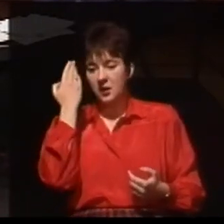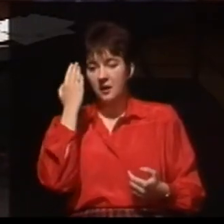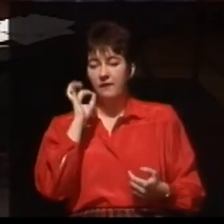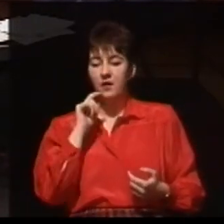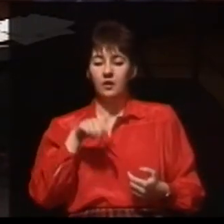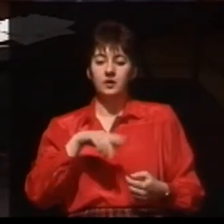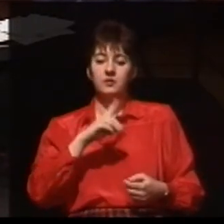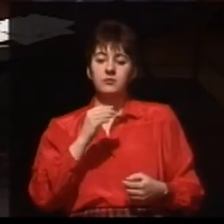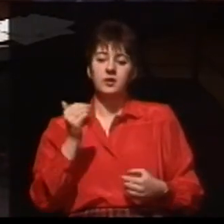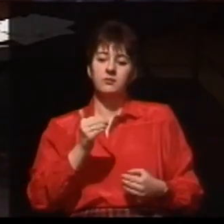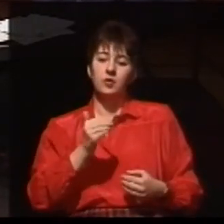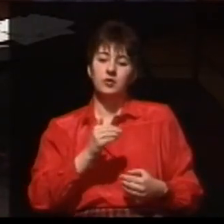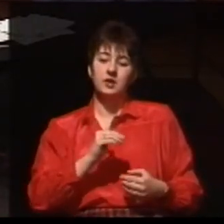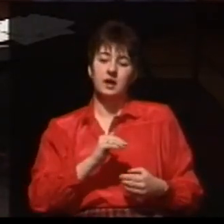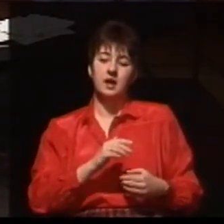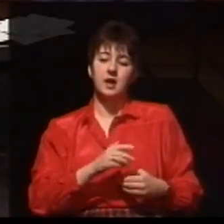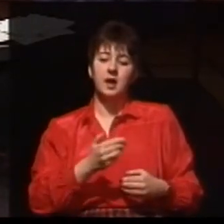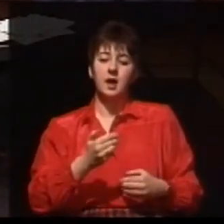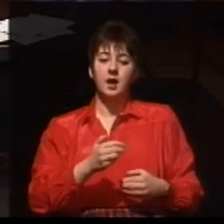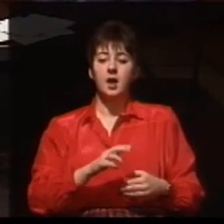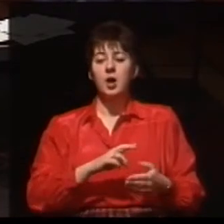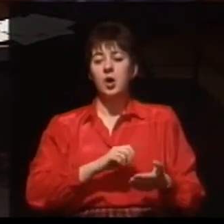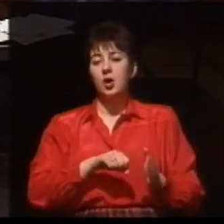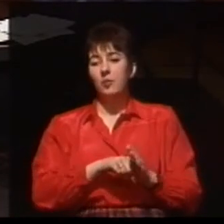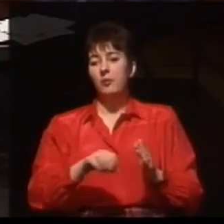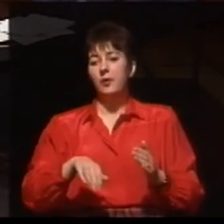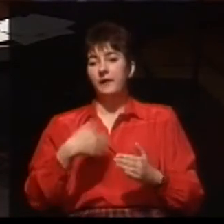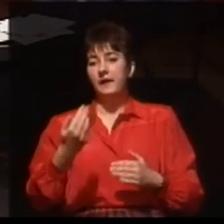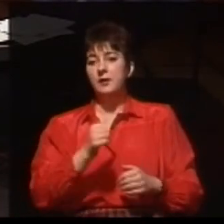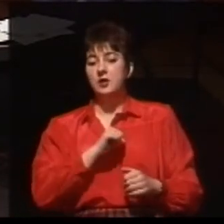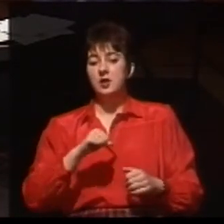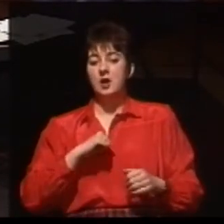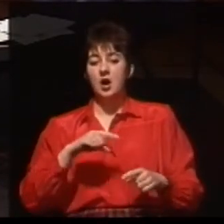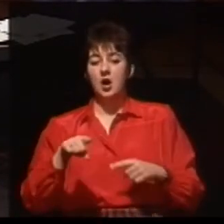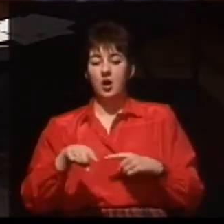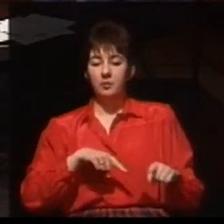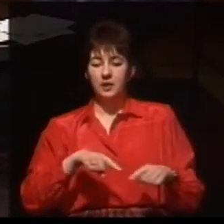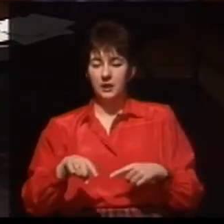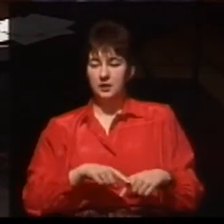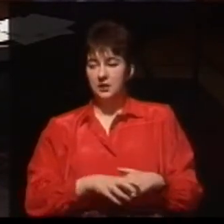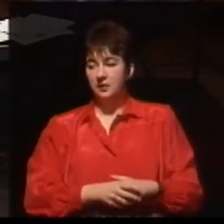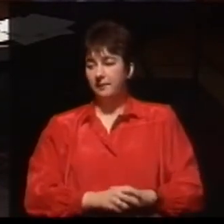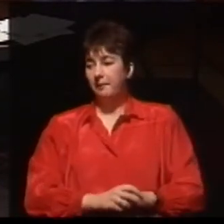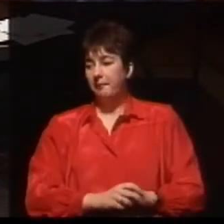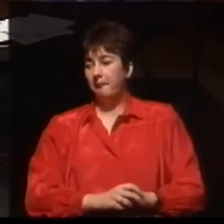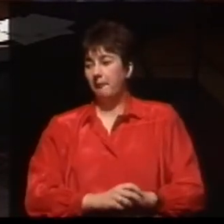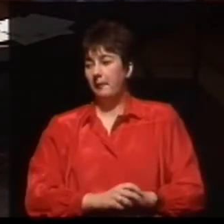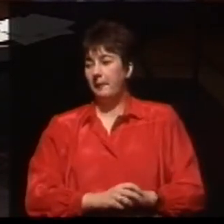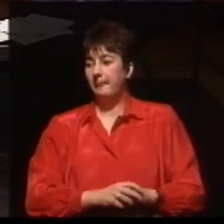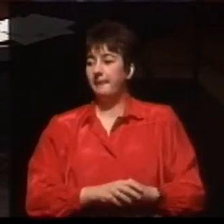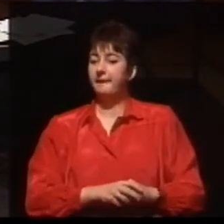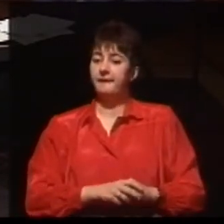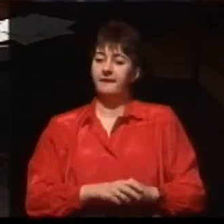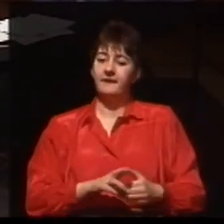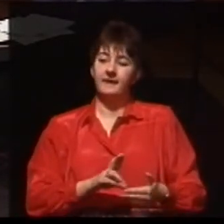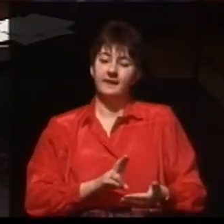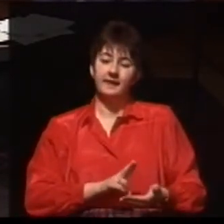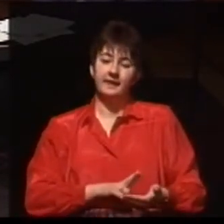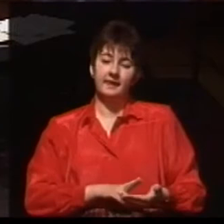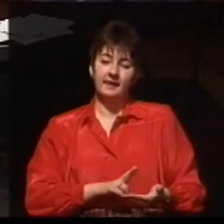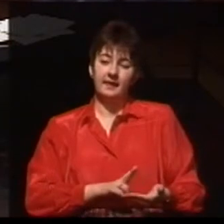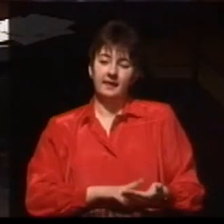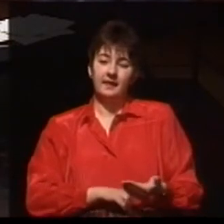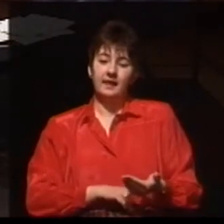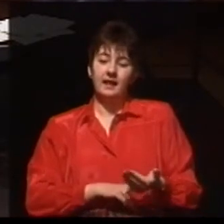operacji przez Pana Profesora. Poza tym wydaje mi się jeszcze jedna rzecz. W jakim stopniu Pan Profesor uznaje